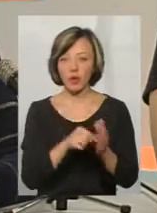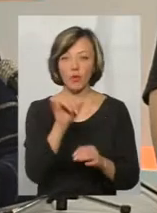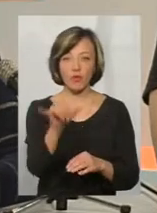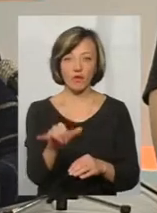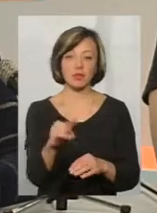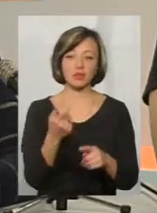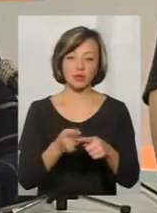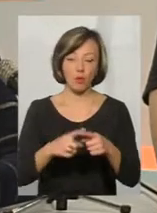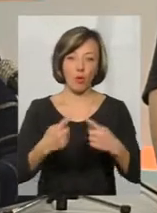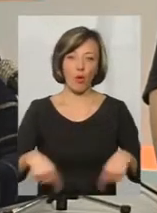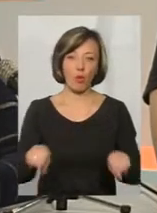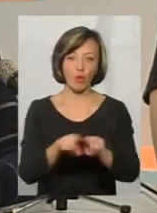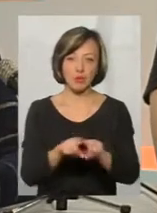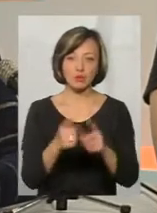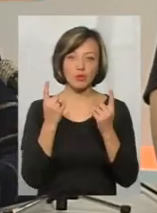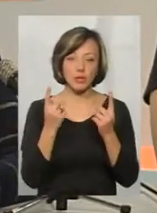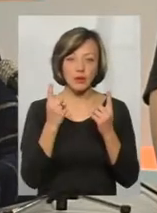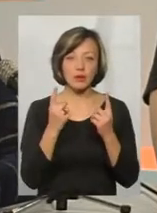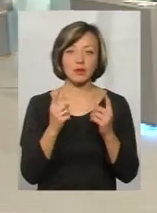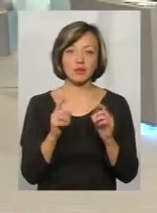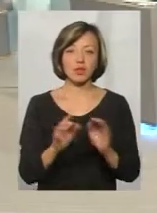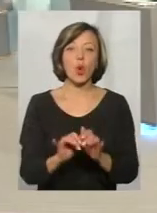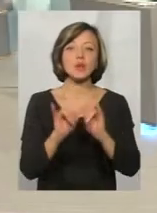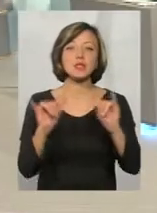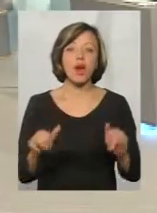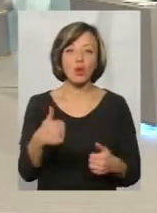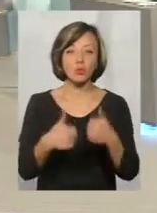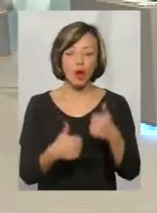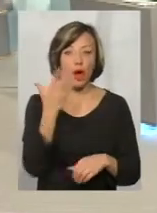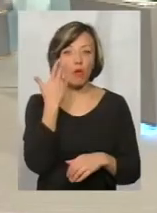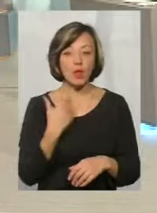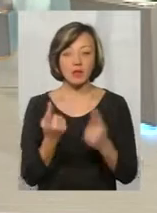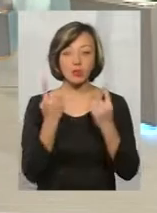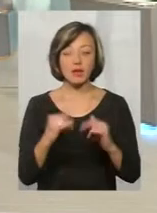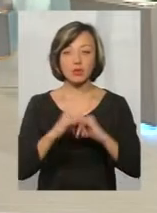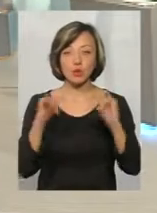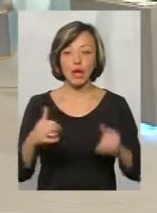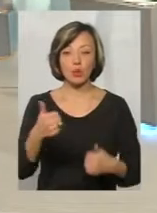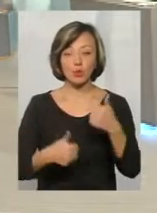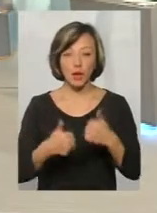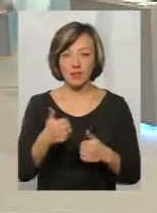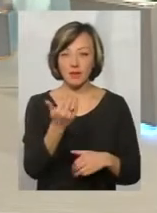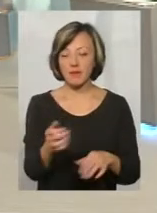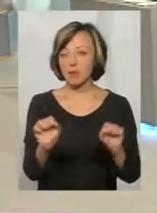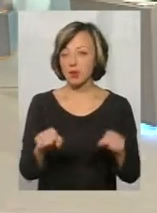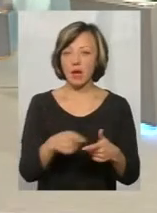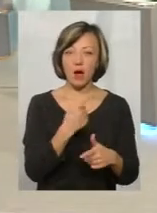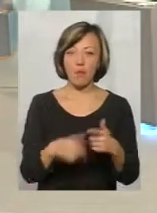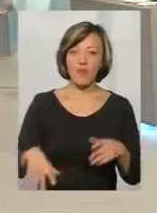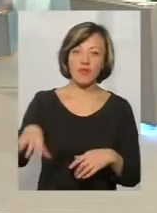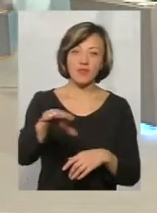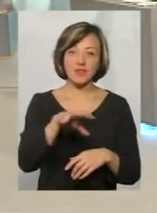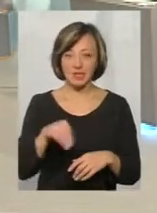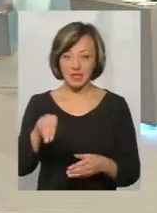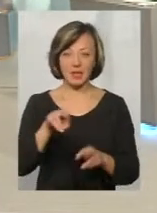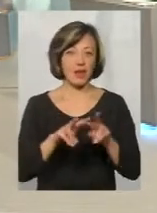вже на цьому окрузі. Тобто суттєво зростає конкуренція. Коли суттєво зростає конкуренція, з одного боку, ви можете або всі грати так,